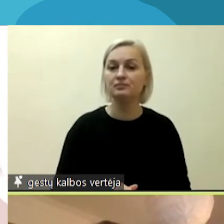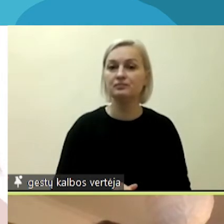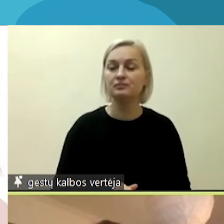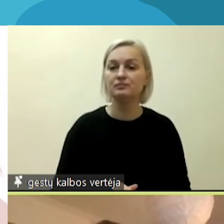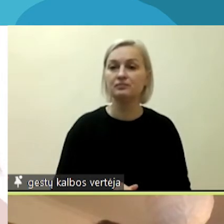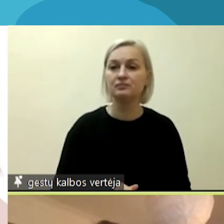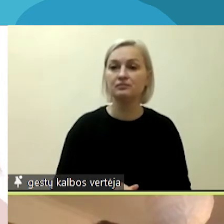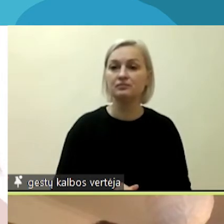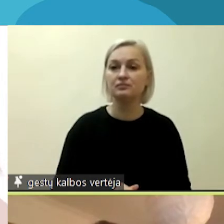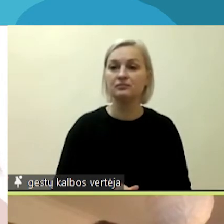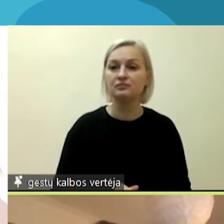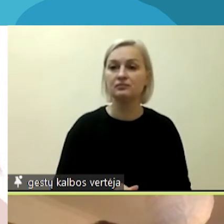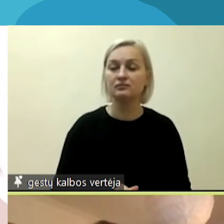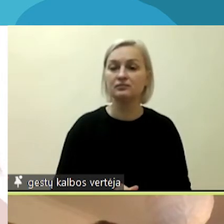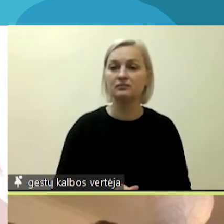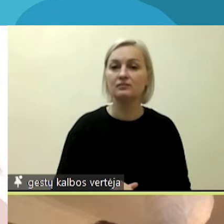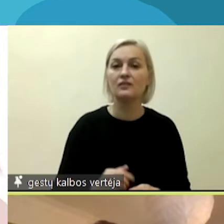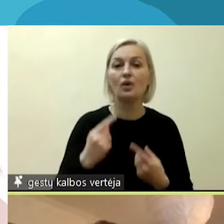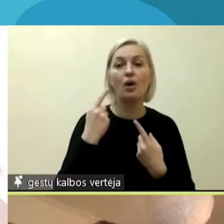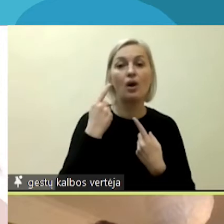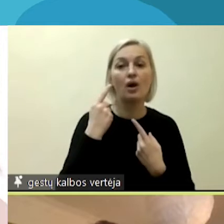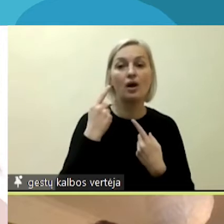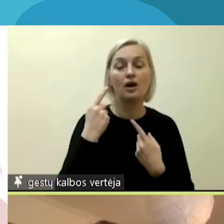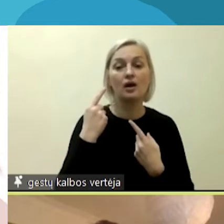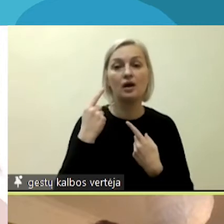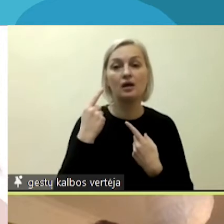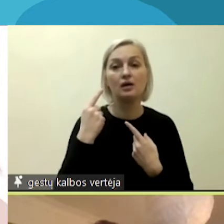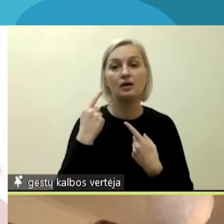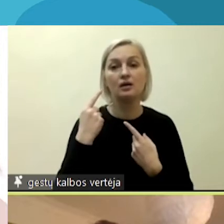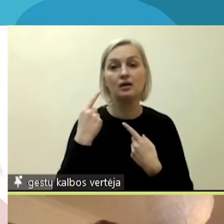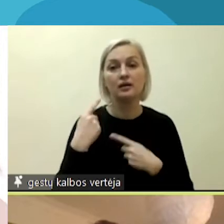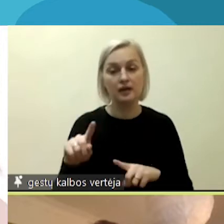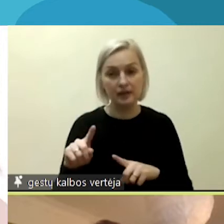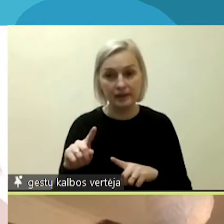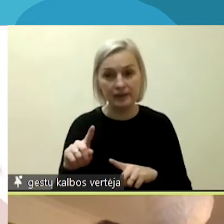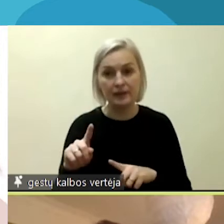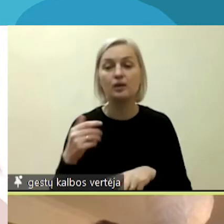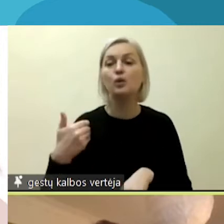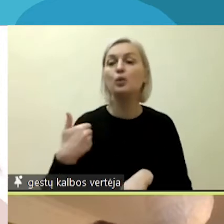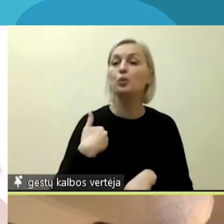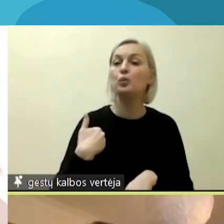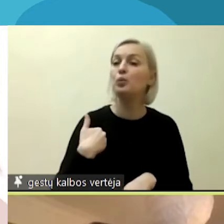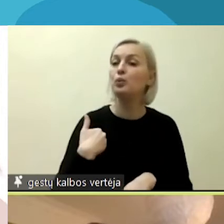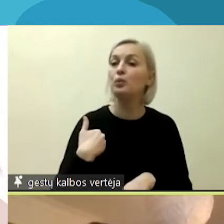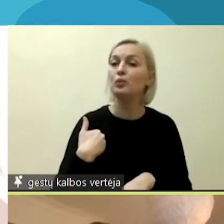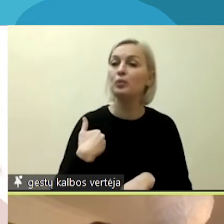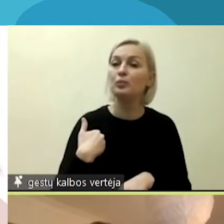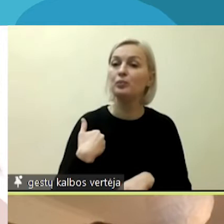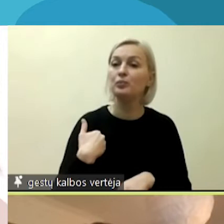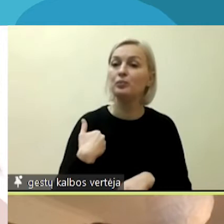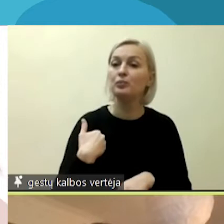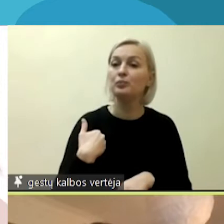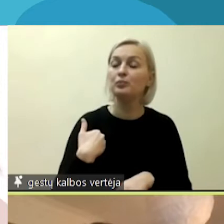gale mes norime, kad taip